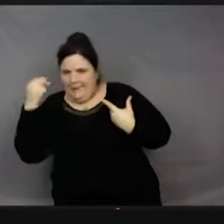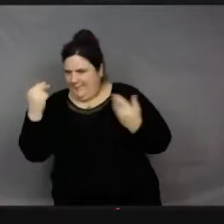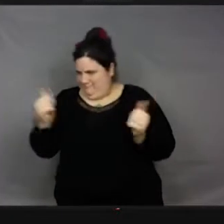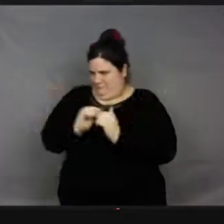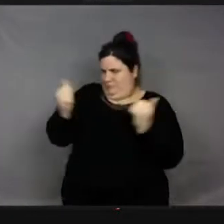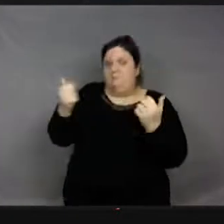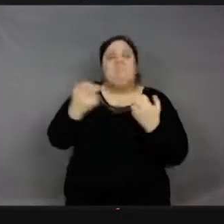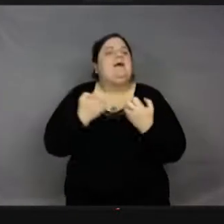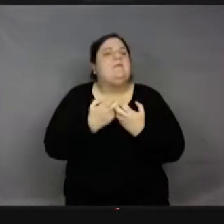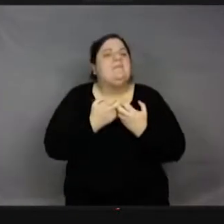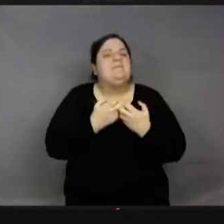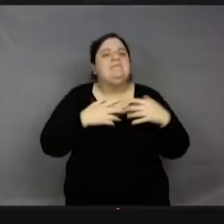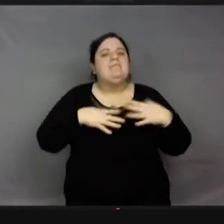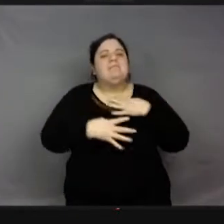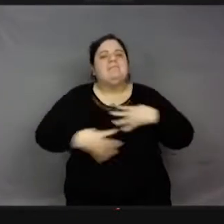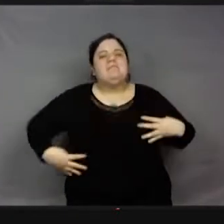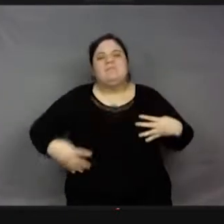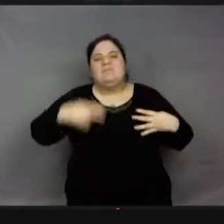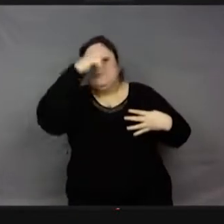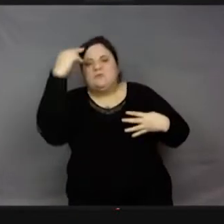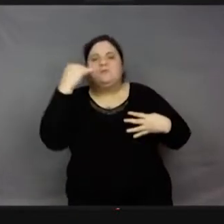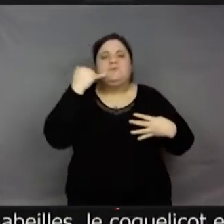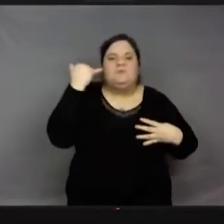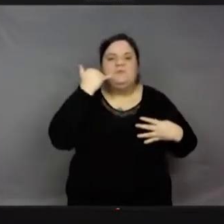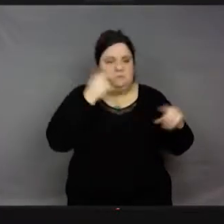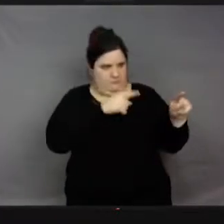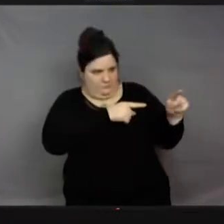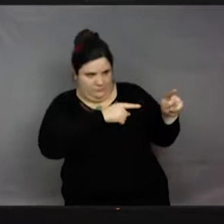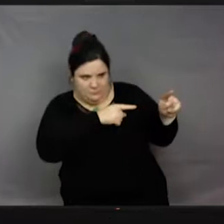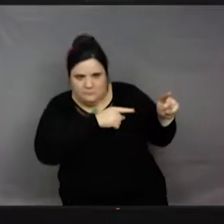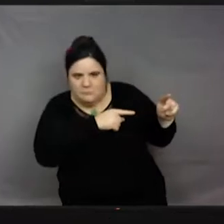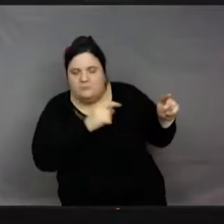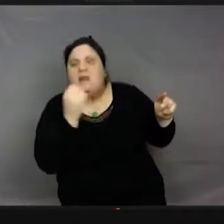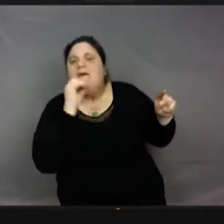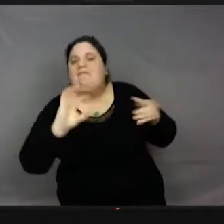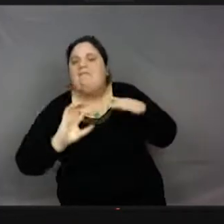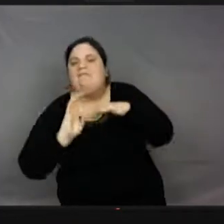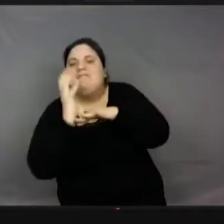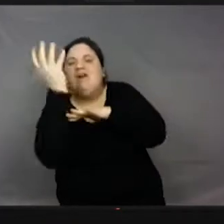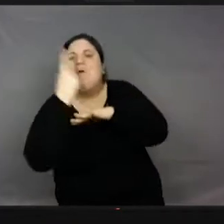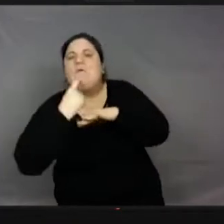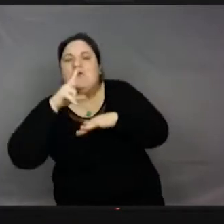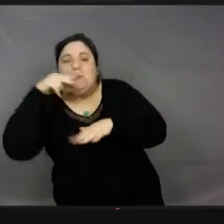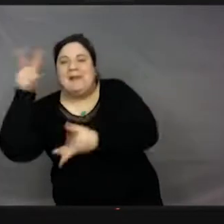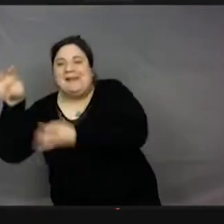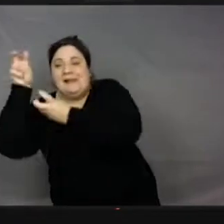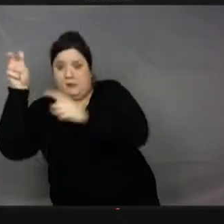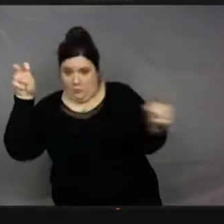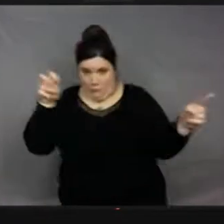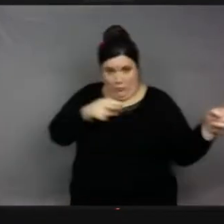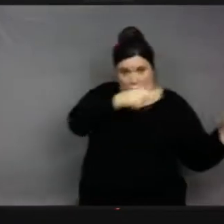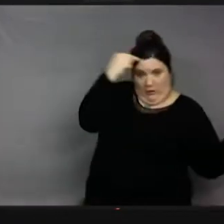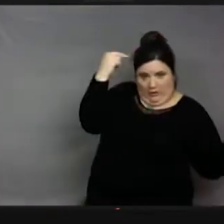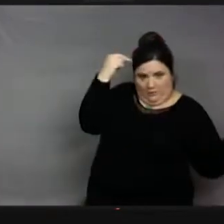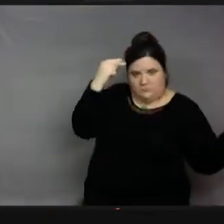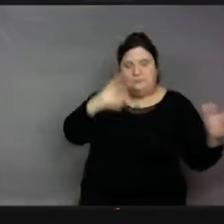en parler là parce que je vais vous parler du fait qu'ils voient l'invisible pour